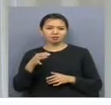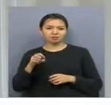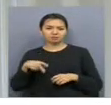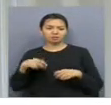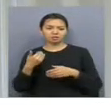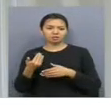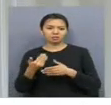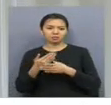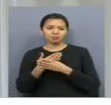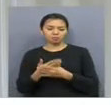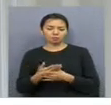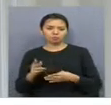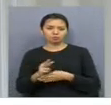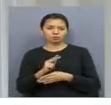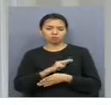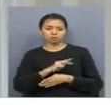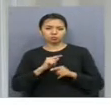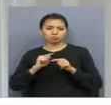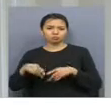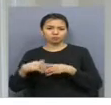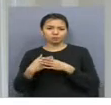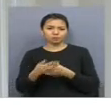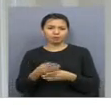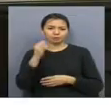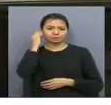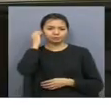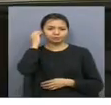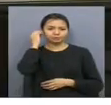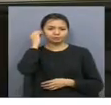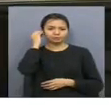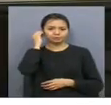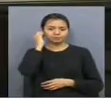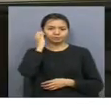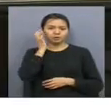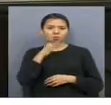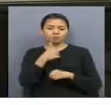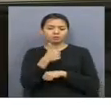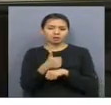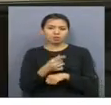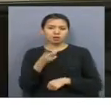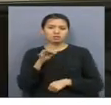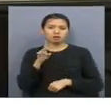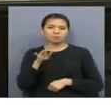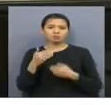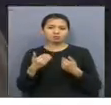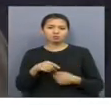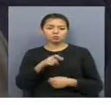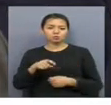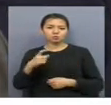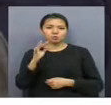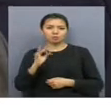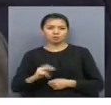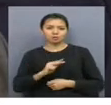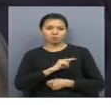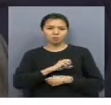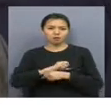бастамасы мен 16 адамды жұмысқа орналасырылды. Оғыл сәкімі Ермек Маржықпай бұл санаттағы адамдарды 100 бай жұмыс